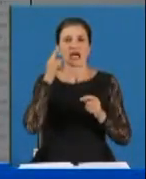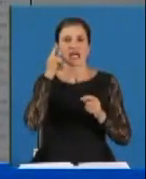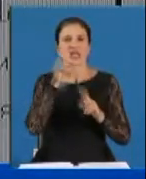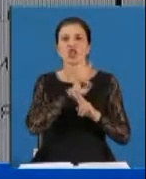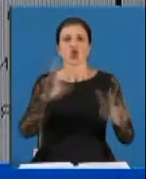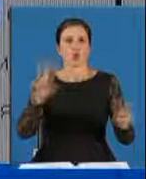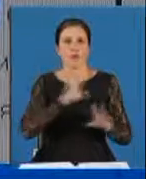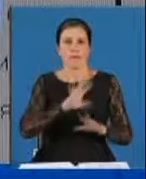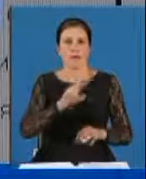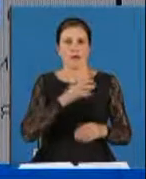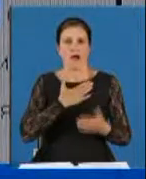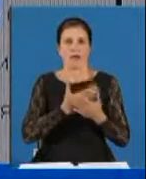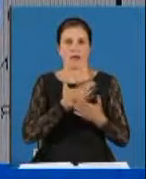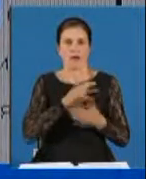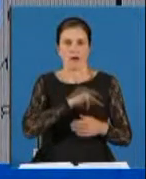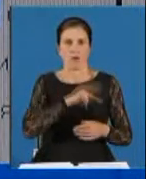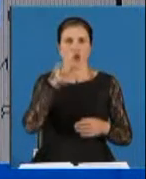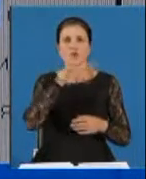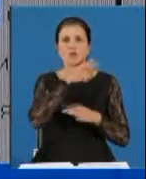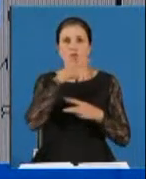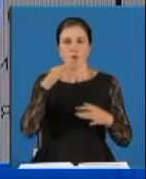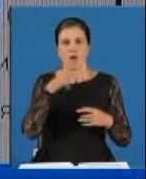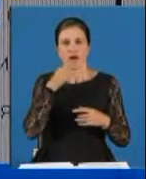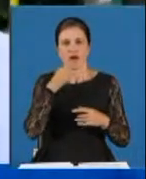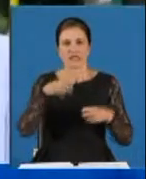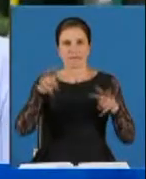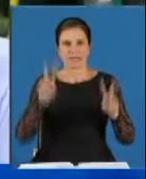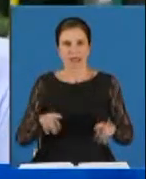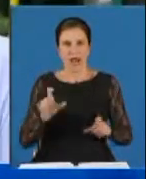особо не работал. Ошибок много, утверждают лингвисты.